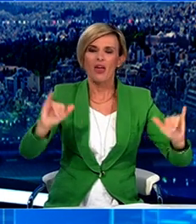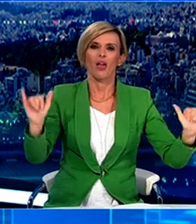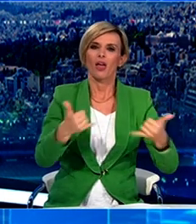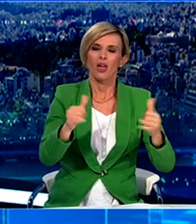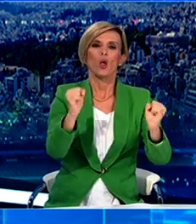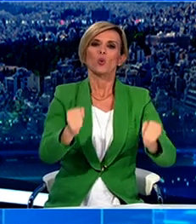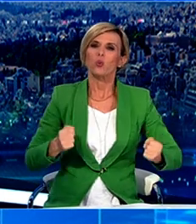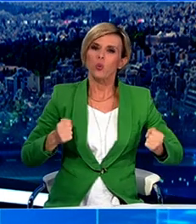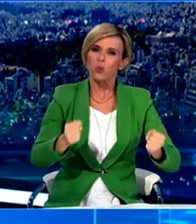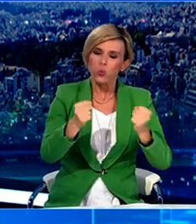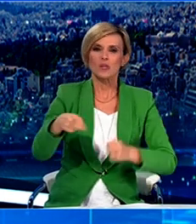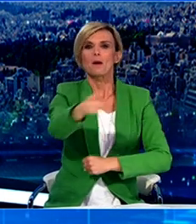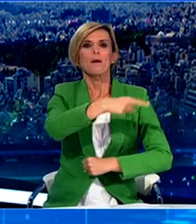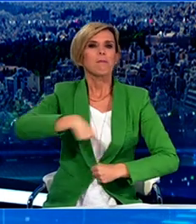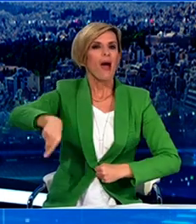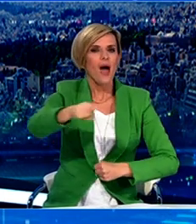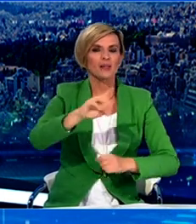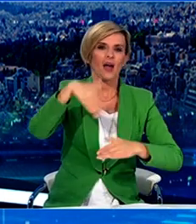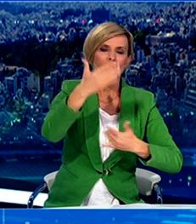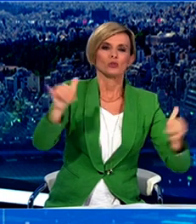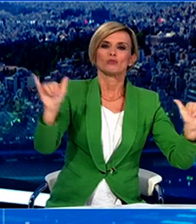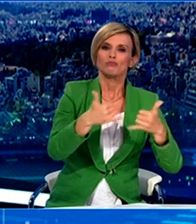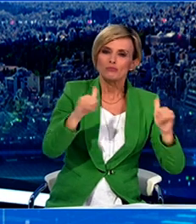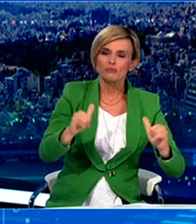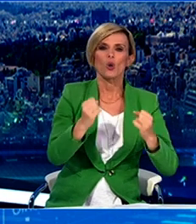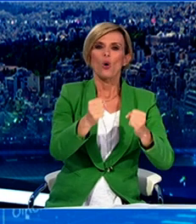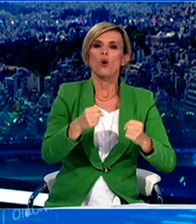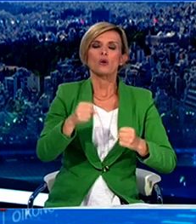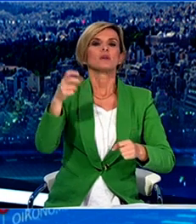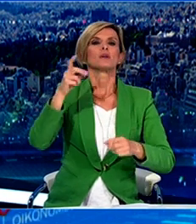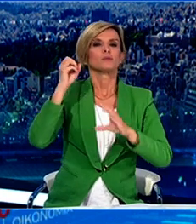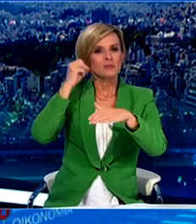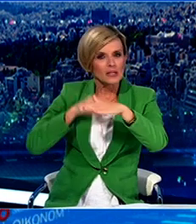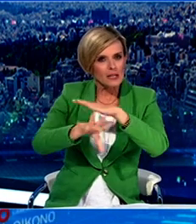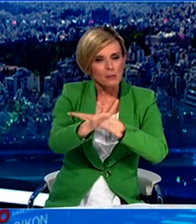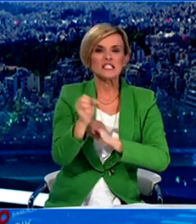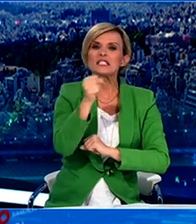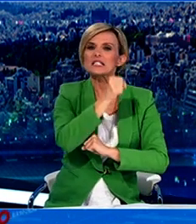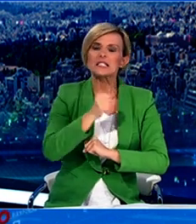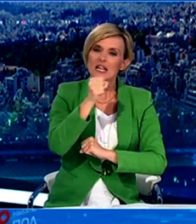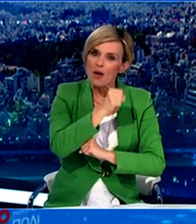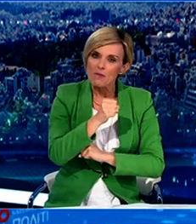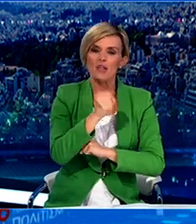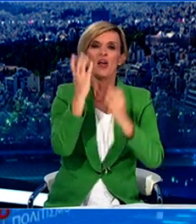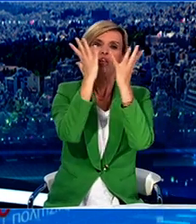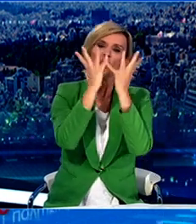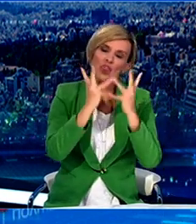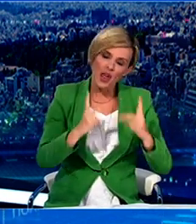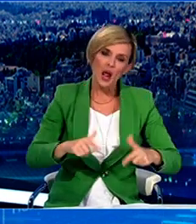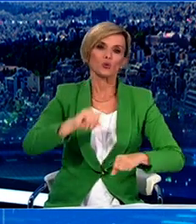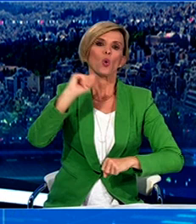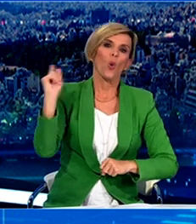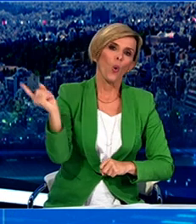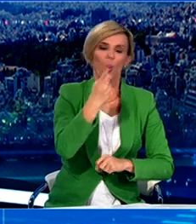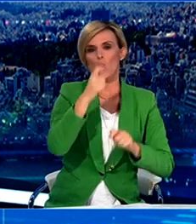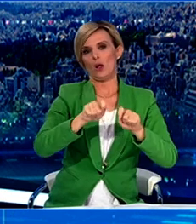χαρές, τα πάρκα ψυχαγωγίας, τα θεματικά πάρκα, τα κέντρα διασκέδωσης, κινηματογράφους, συναυλιακούς χώρους και τις θεατρικές παραστάσεις και τις